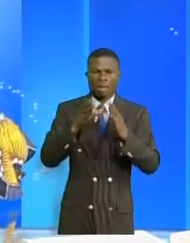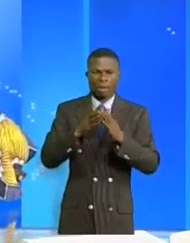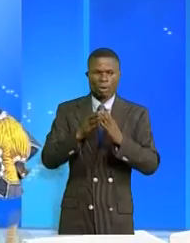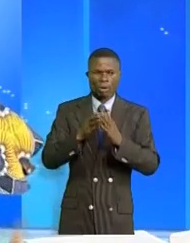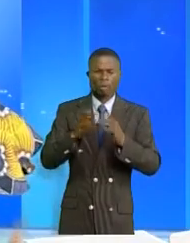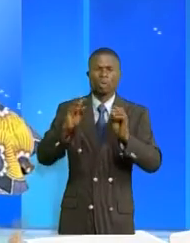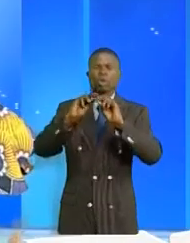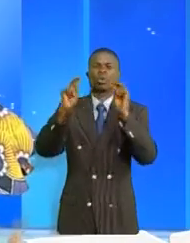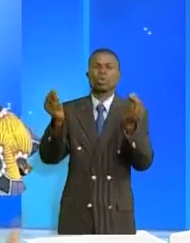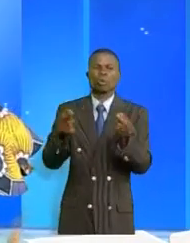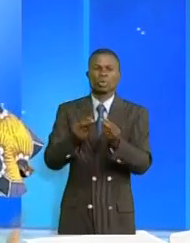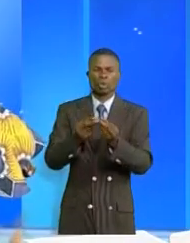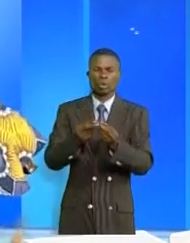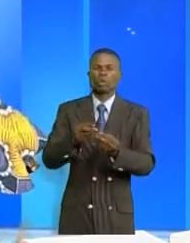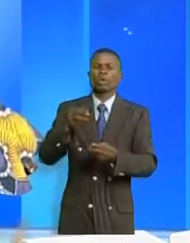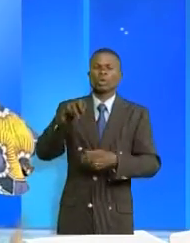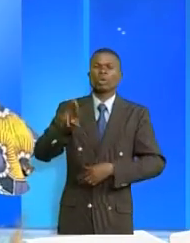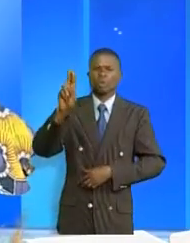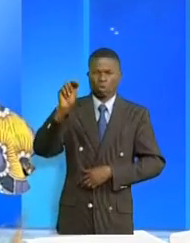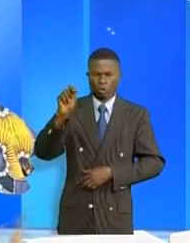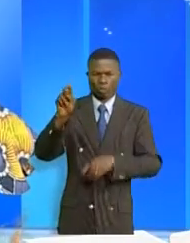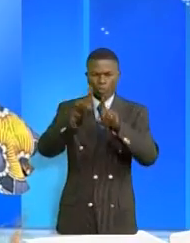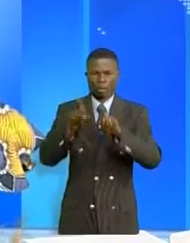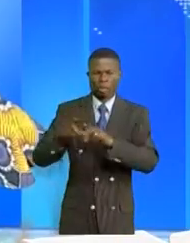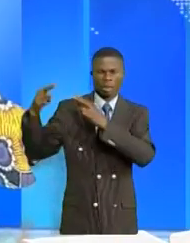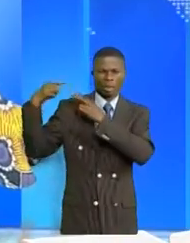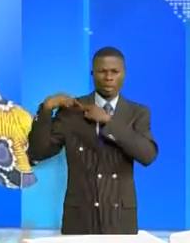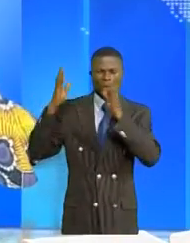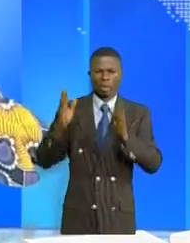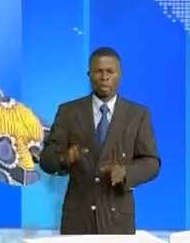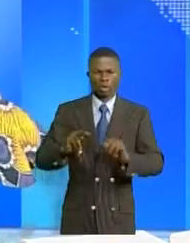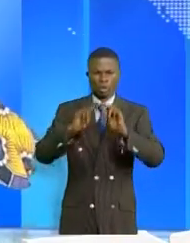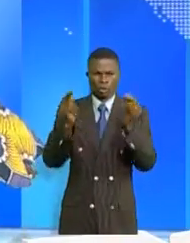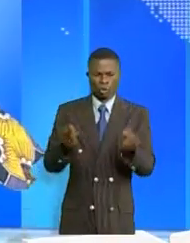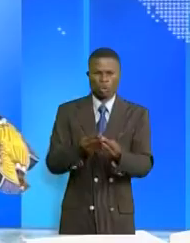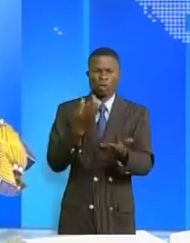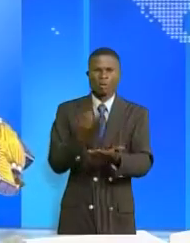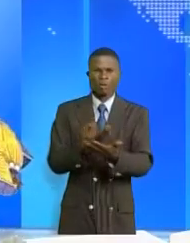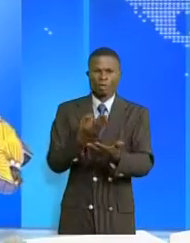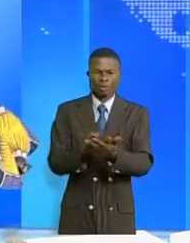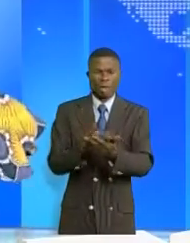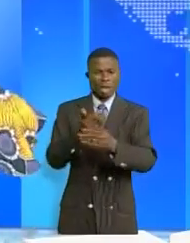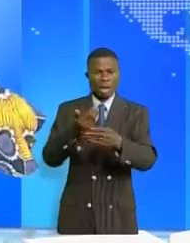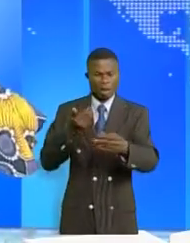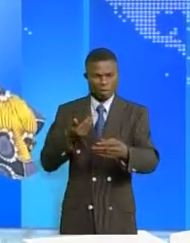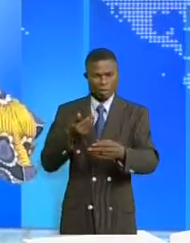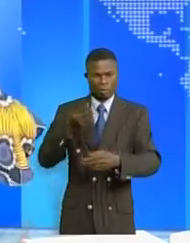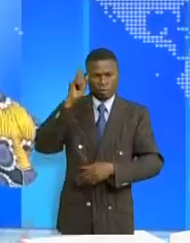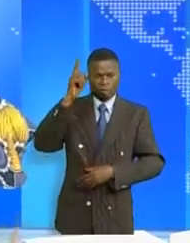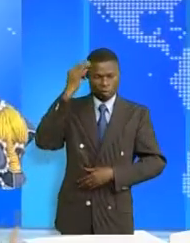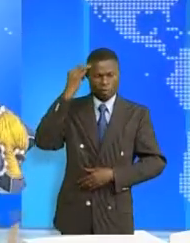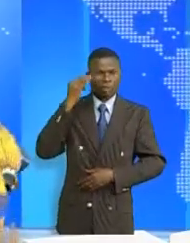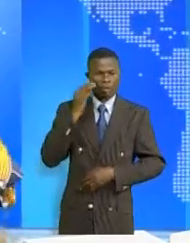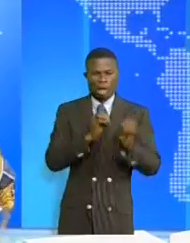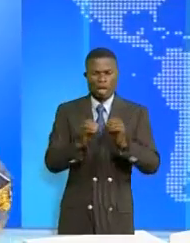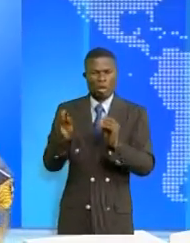délégation de la MONISCO et aussi des responsables des régies financières. Mais bien avant, il a présidé la